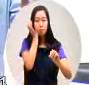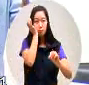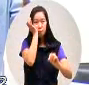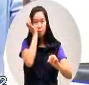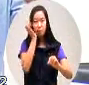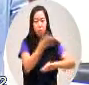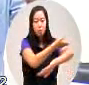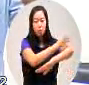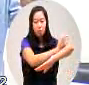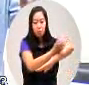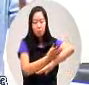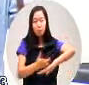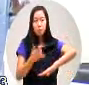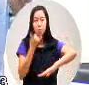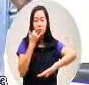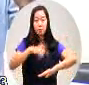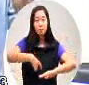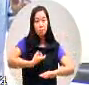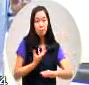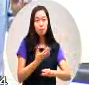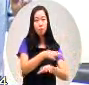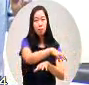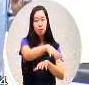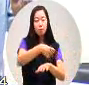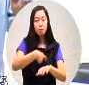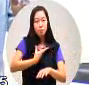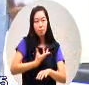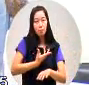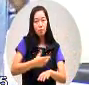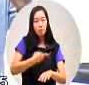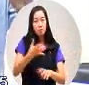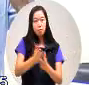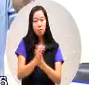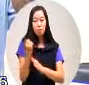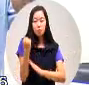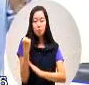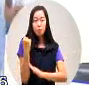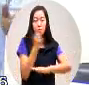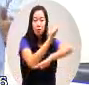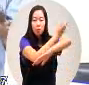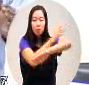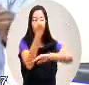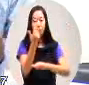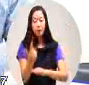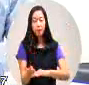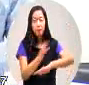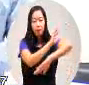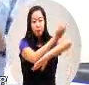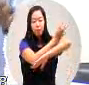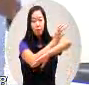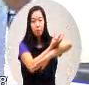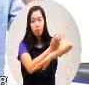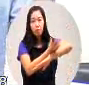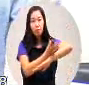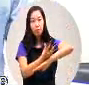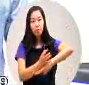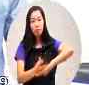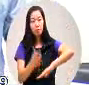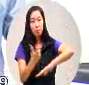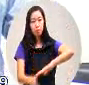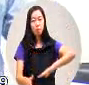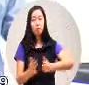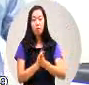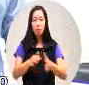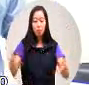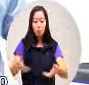透过自然的力量它会慢慢的往下流挖两边